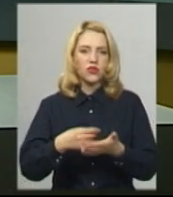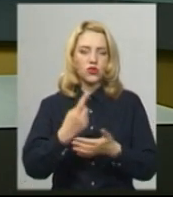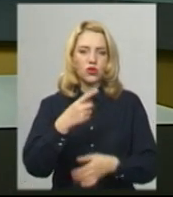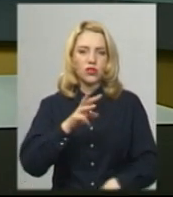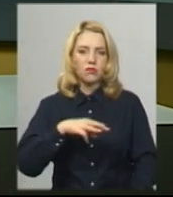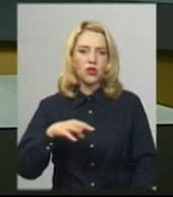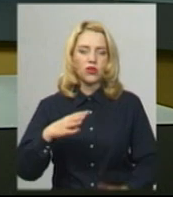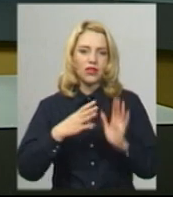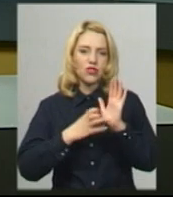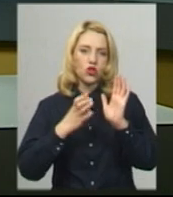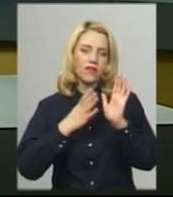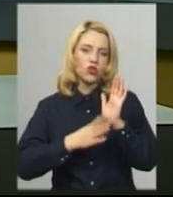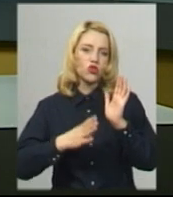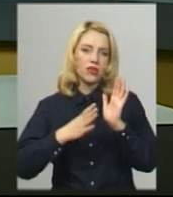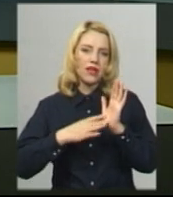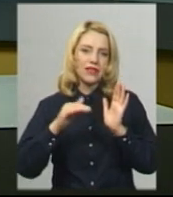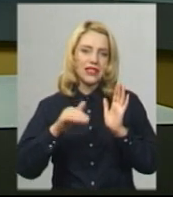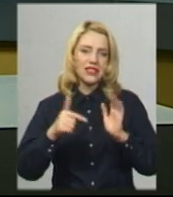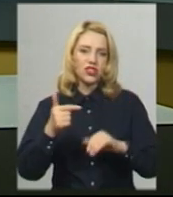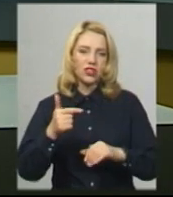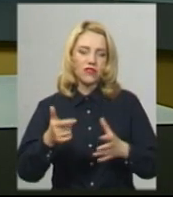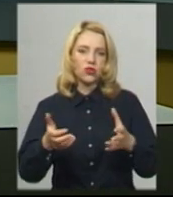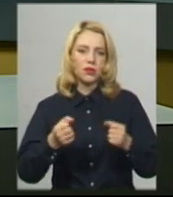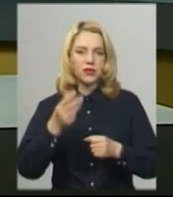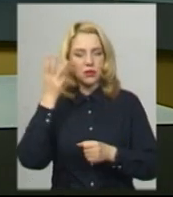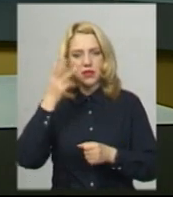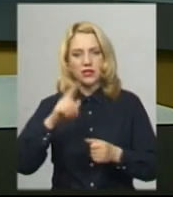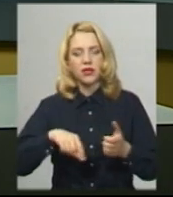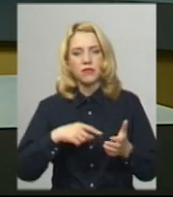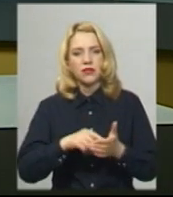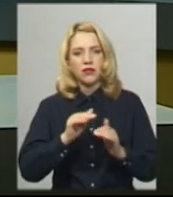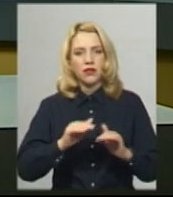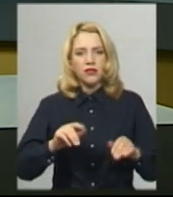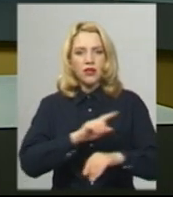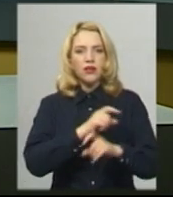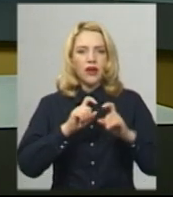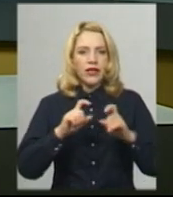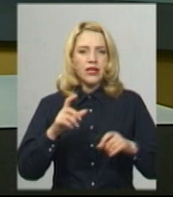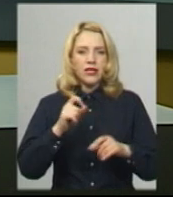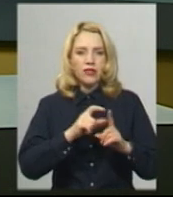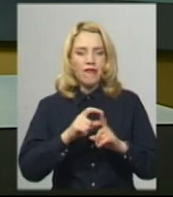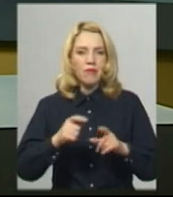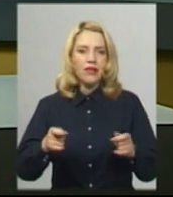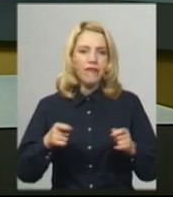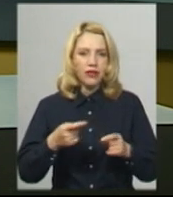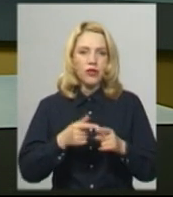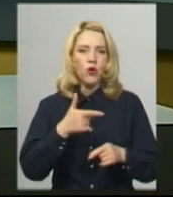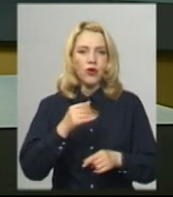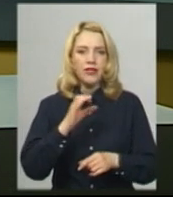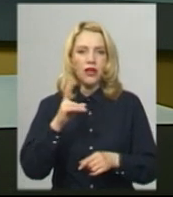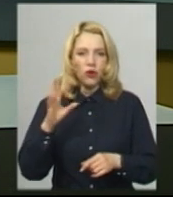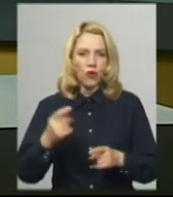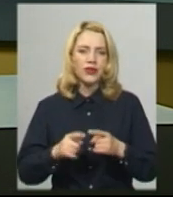999 тисяч гривень отримала Хмельницька міська дитяча лікарня. За словами завідувачого Сергія Гузенку,